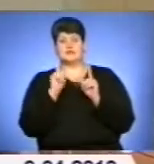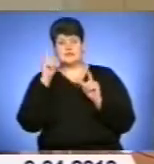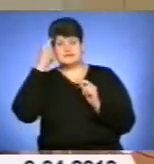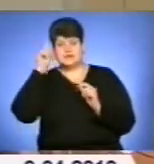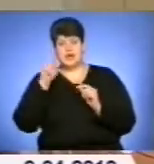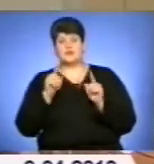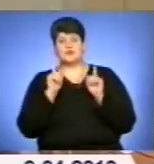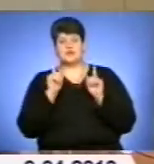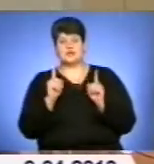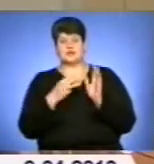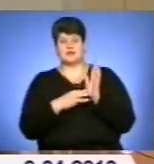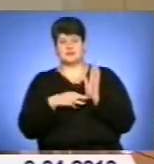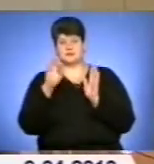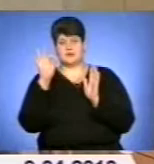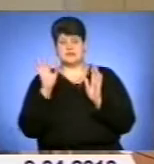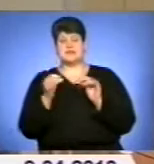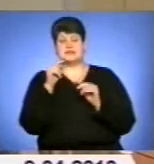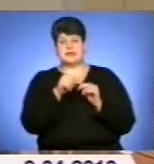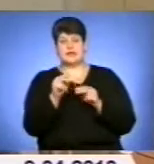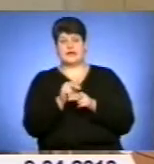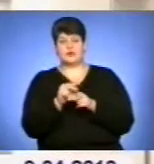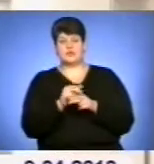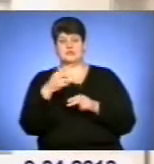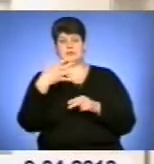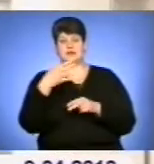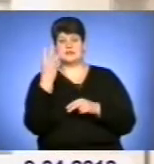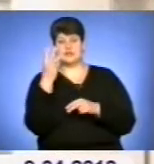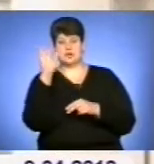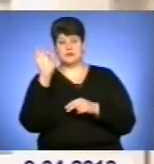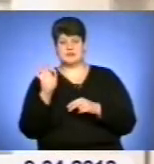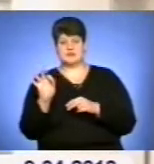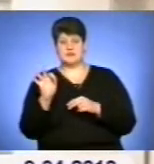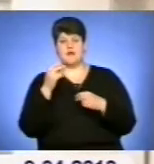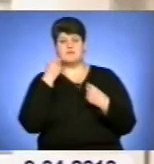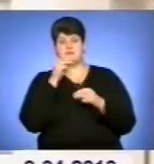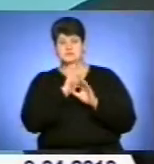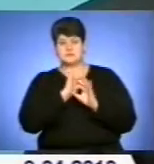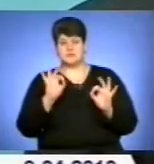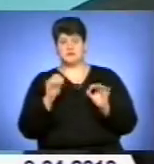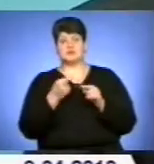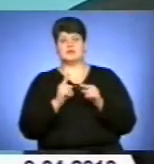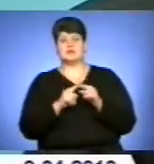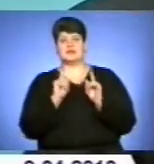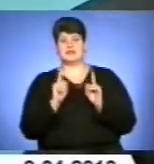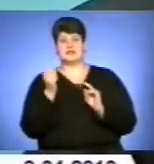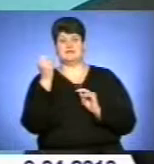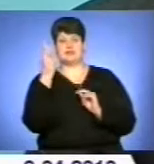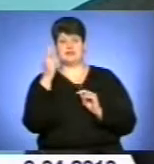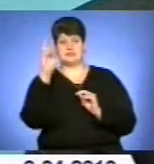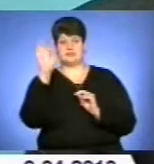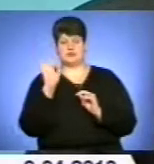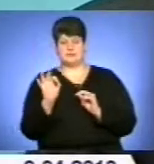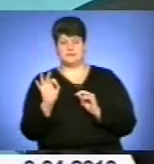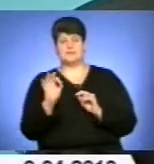80%. З них лікується 53%, ефективно тільки 12%. Саме артеріальна гіпертензія